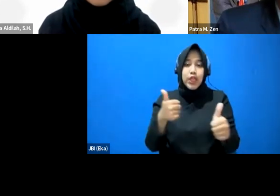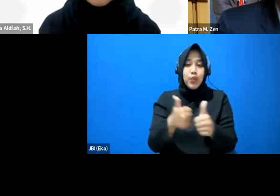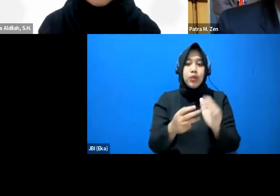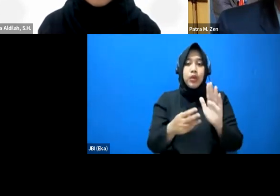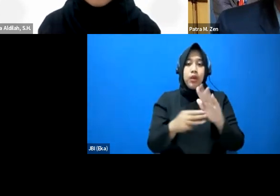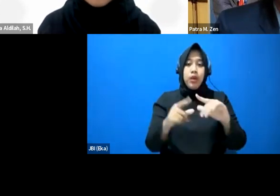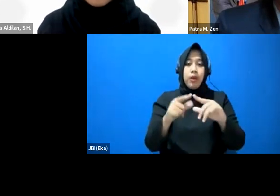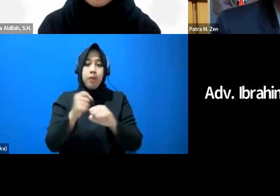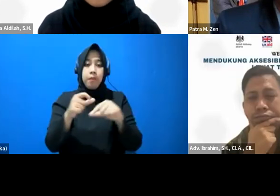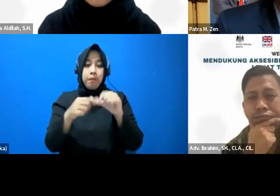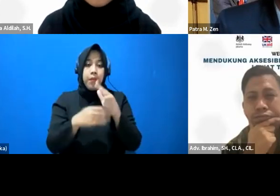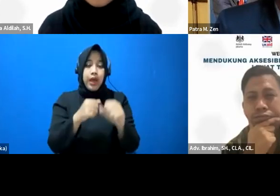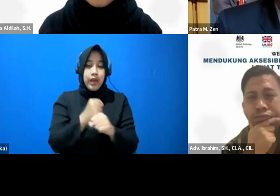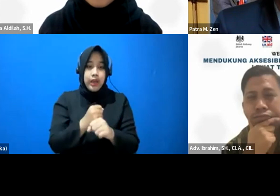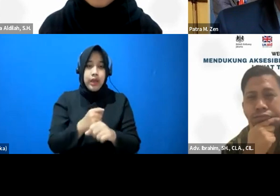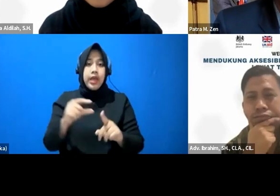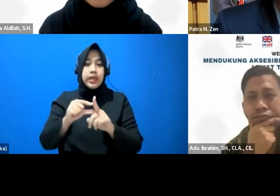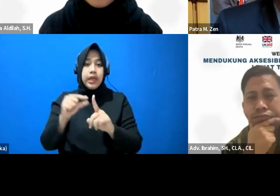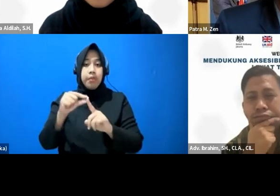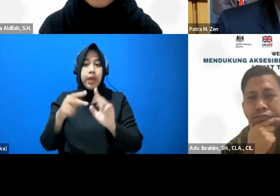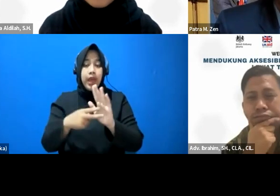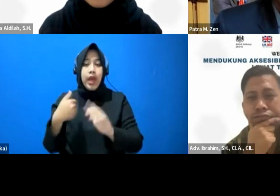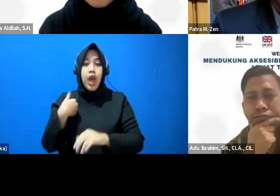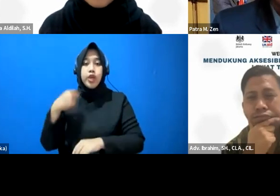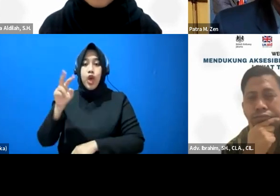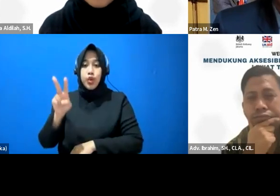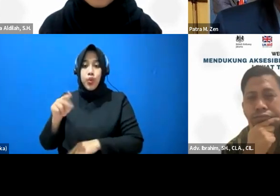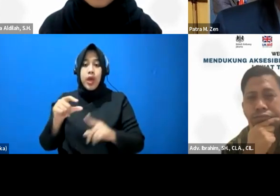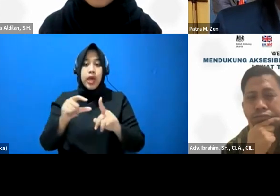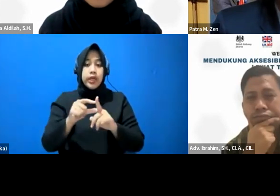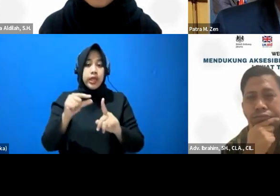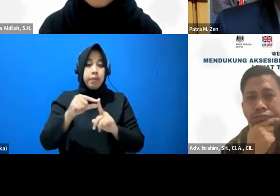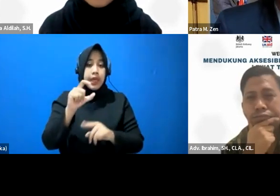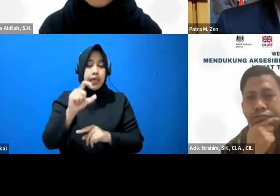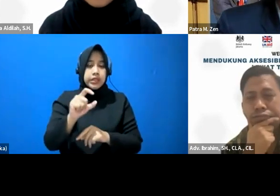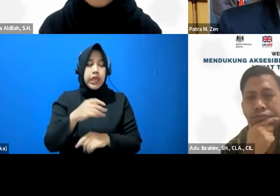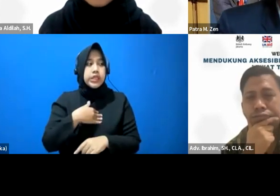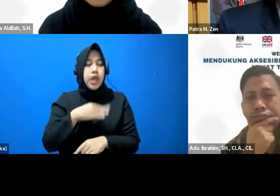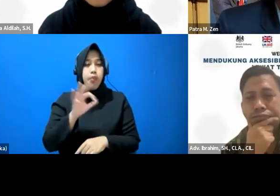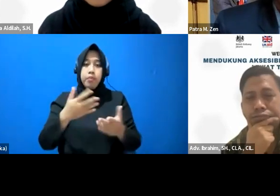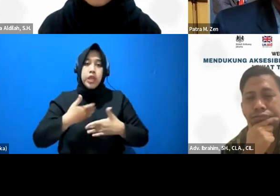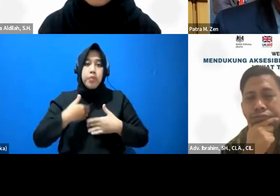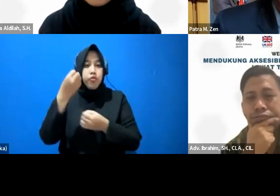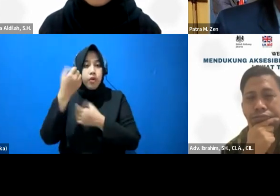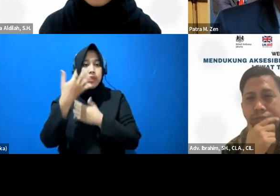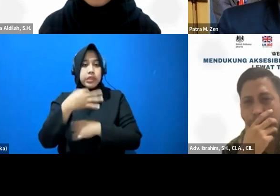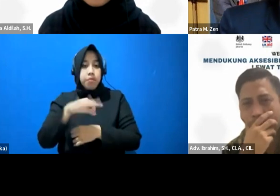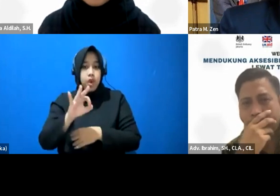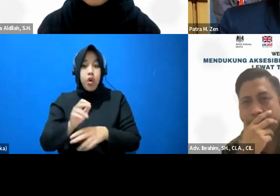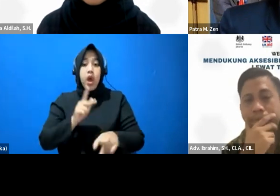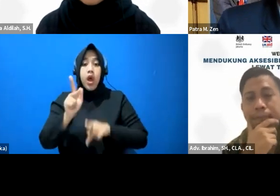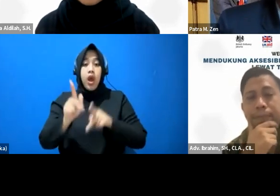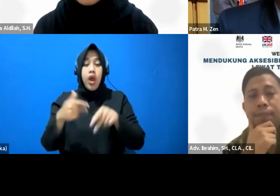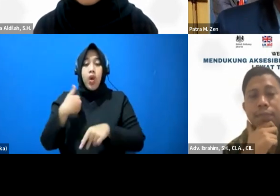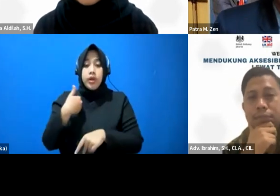di DPN ada dua di DPC mungkin saya belum di update ya jadi kalau ada